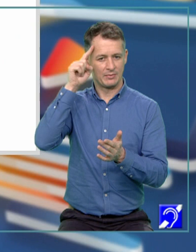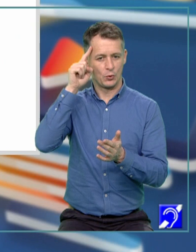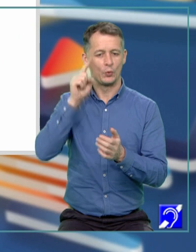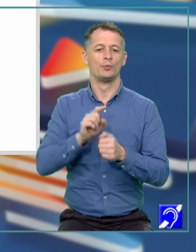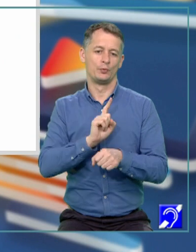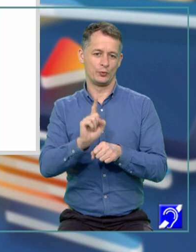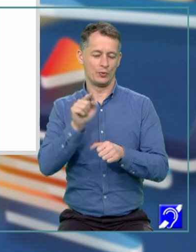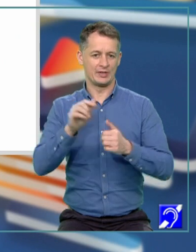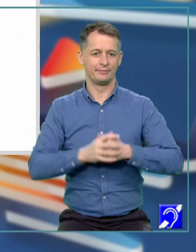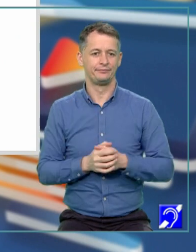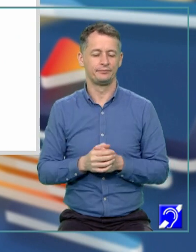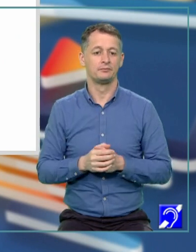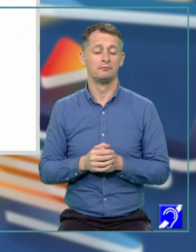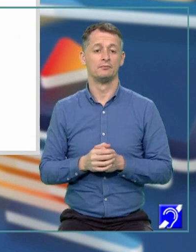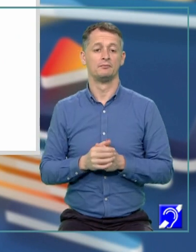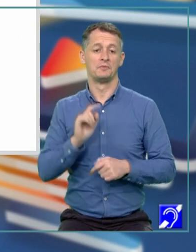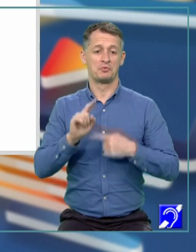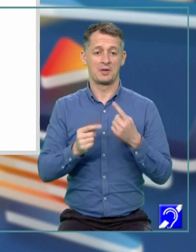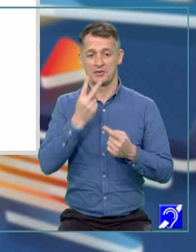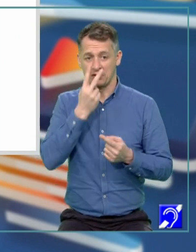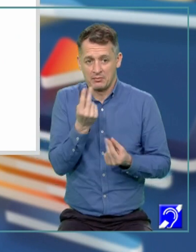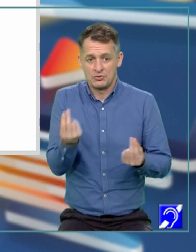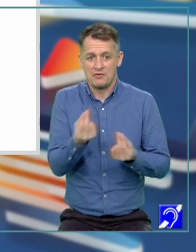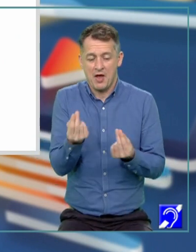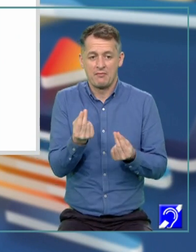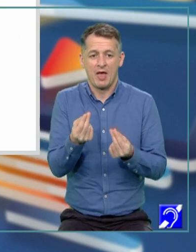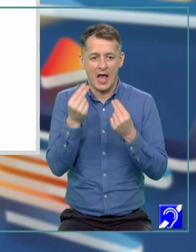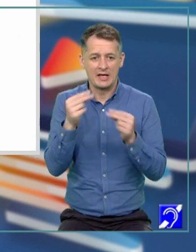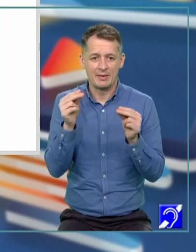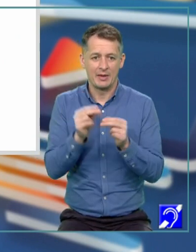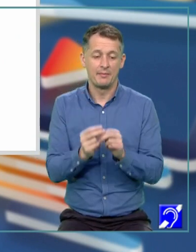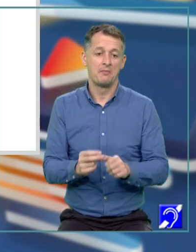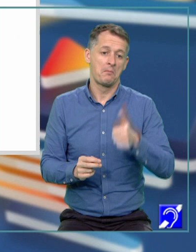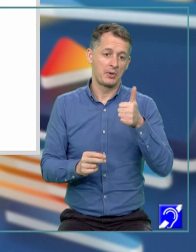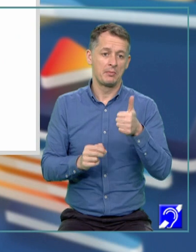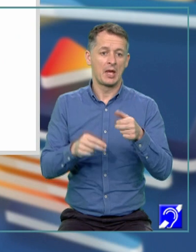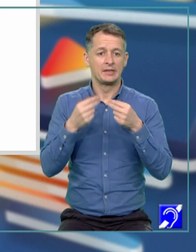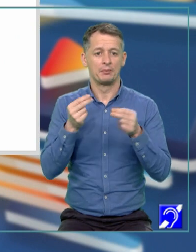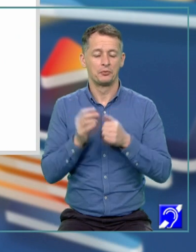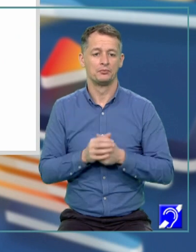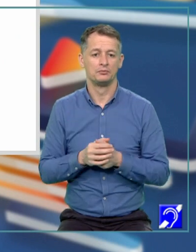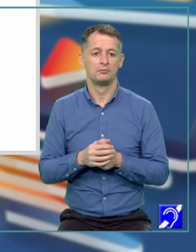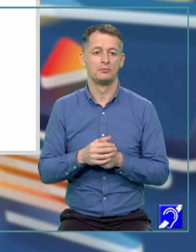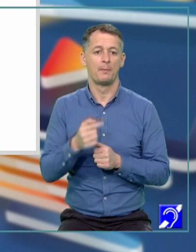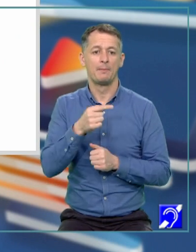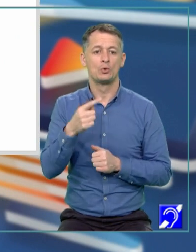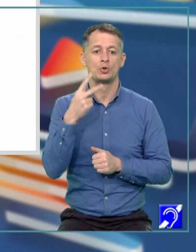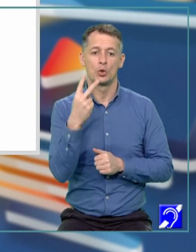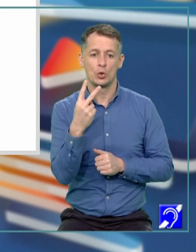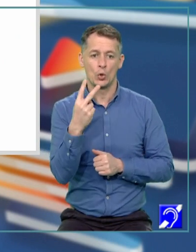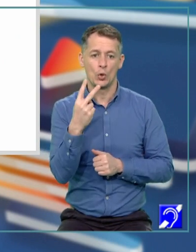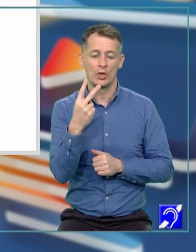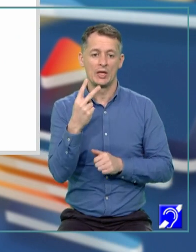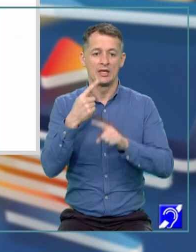Și, în primă fază, să vedem câteva exemple. Un prim exemplu, minus 2X